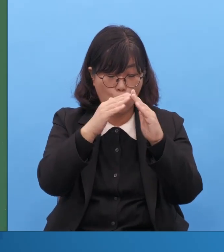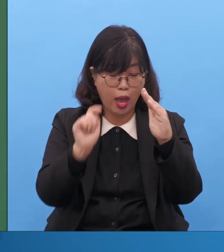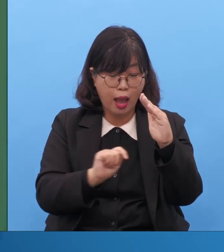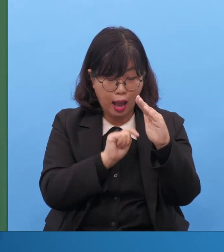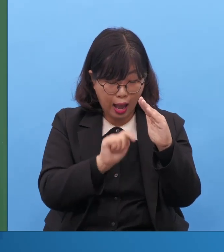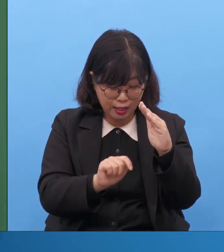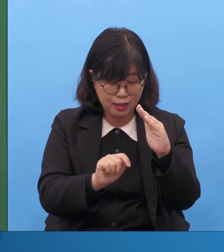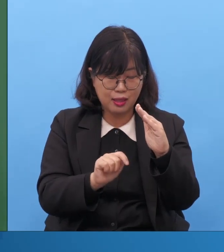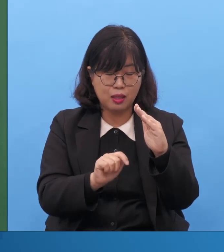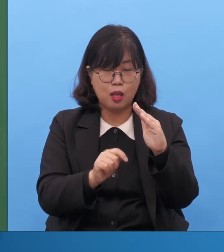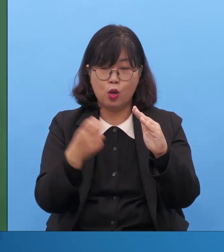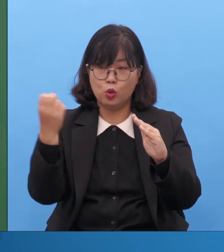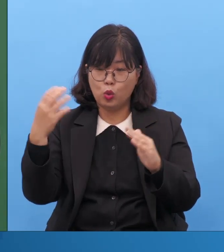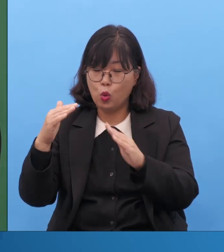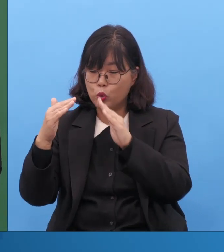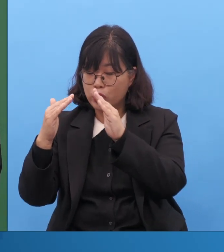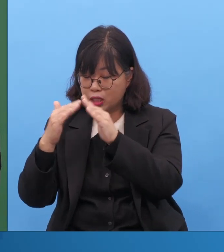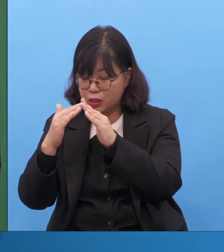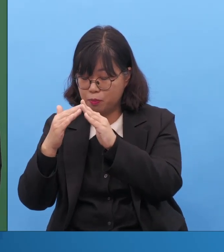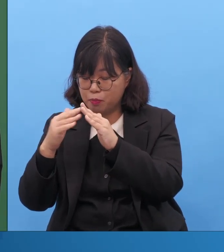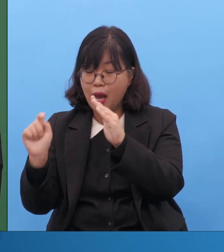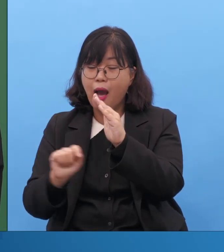이런 일이 막 벌어진 거예요